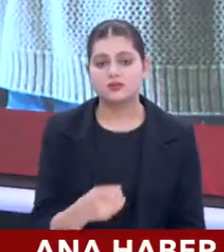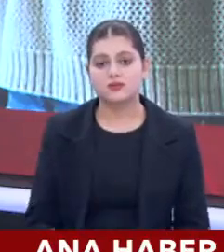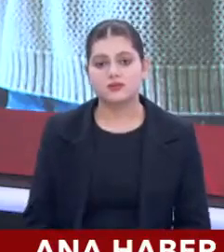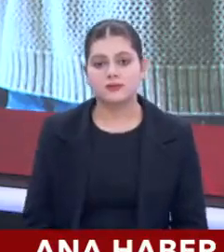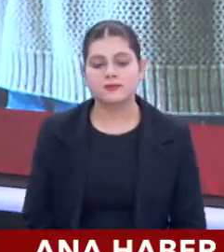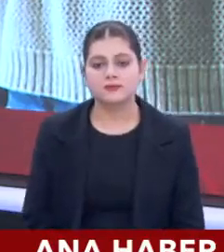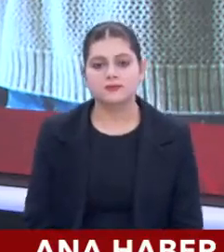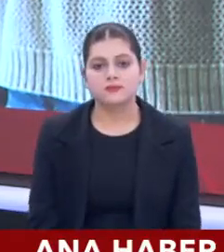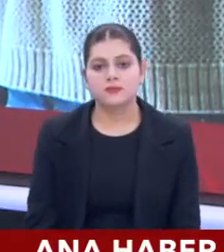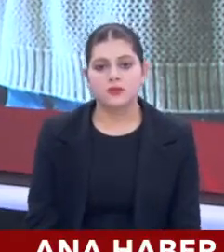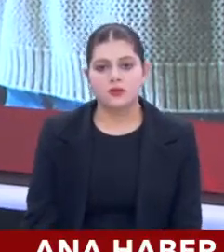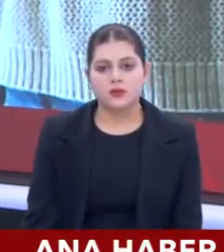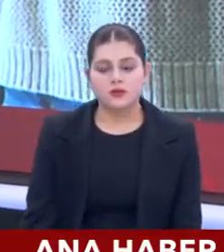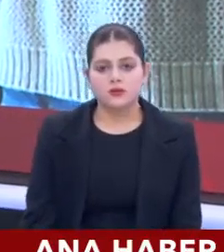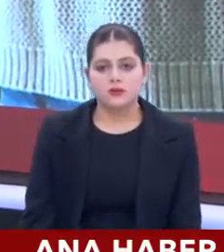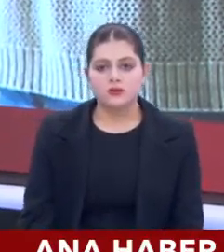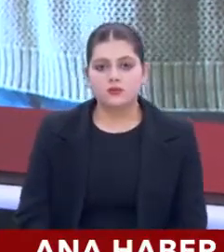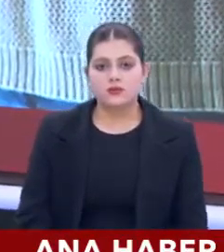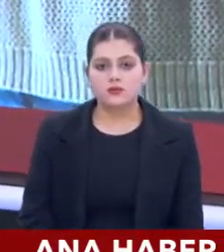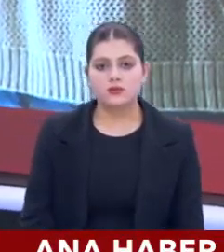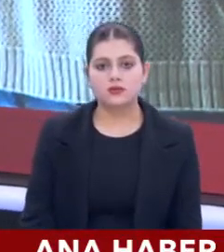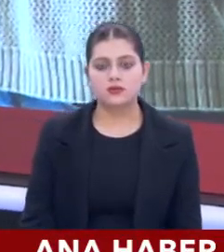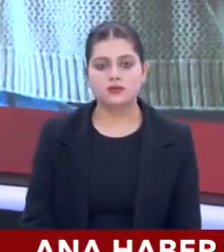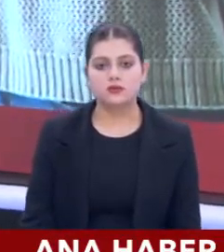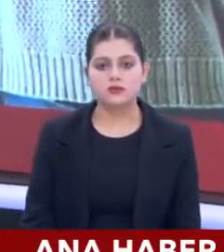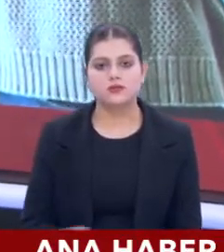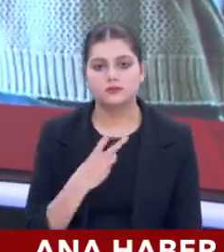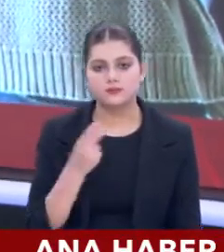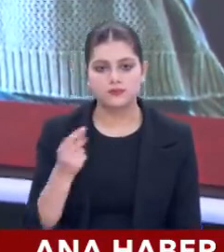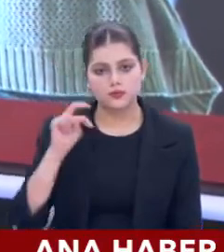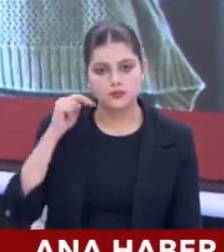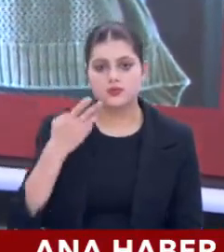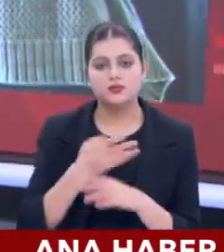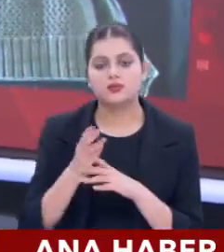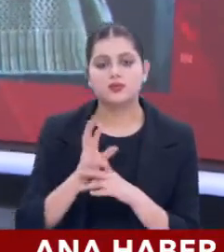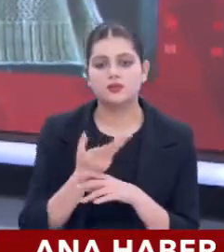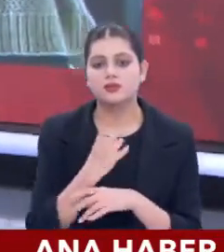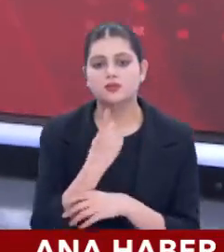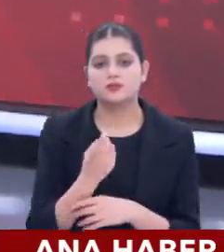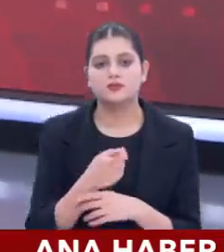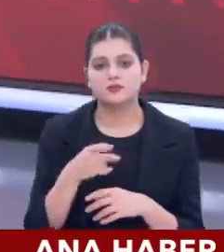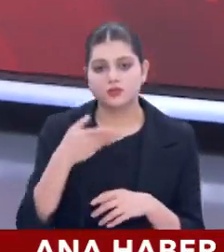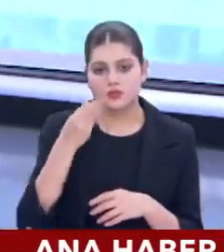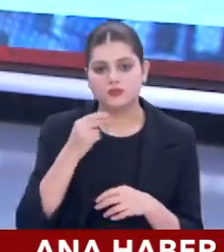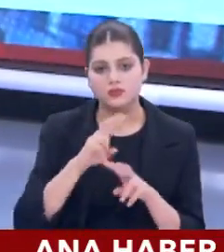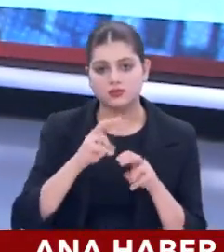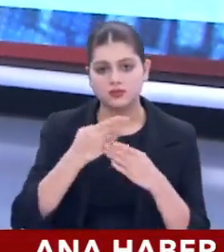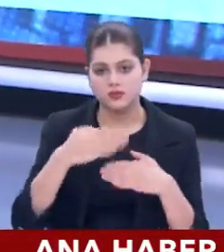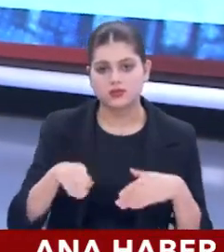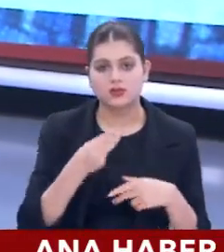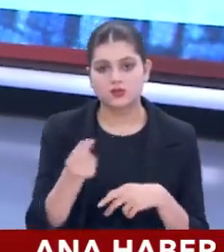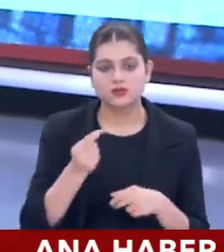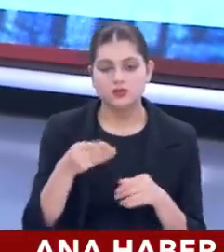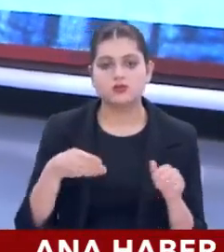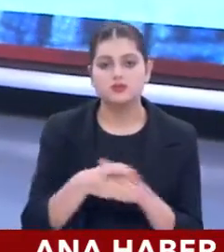Şimdi arkadaş, Türkiye'de şu kaçak sığmacılar nedir? Neyin nesidir? Bunlar bizim sınırlarımızdan